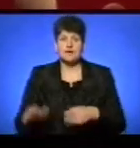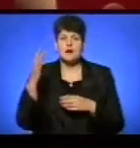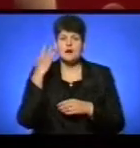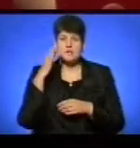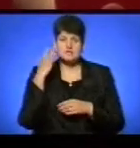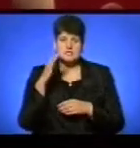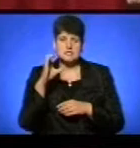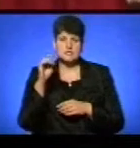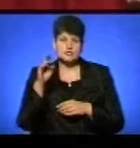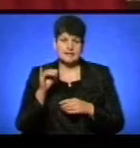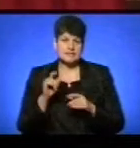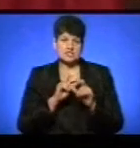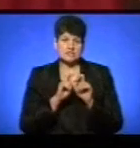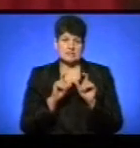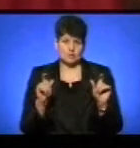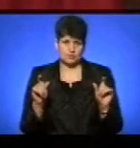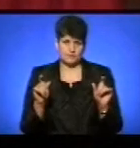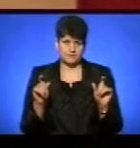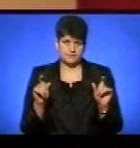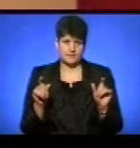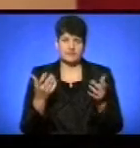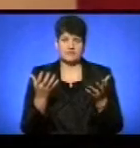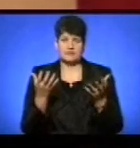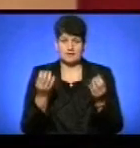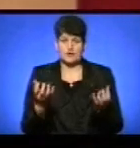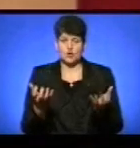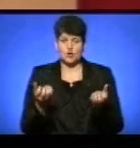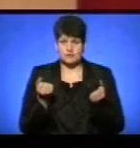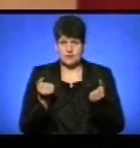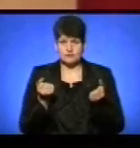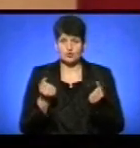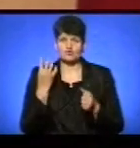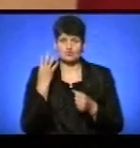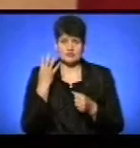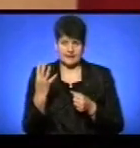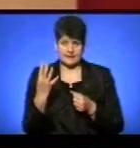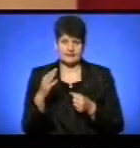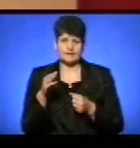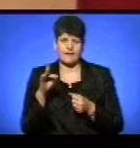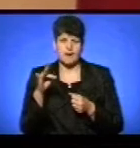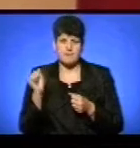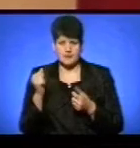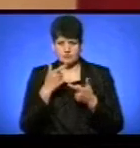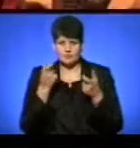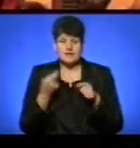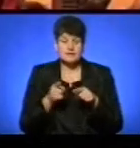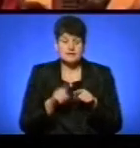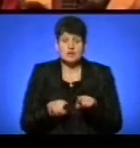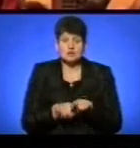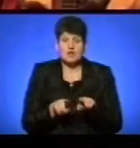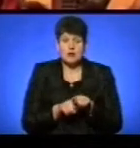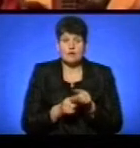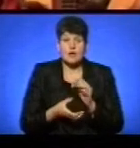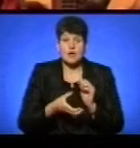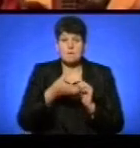Американських соціологічних інститутів ми в день отримуємо 4 терабайт інформації. Це, щоб ви собі уявили, так ніби пити з